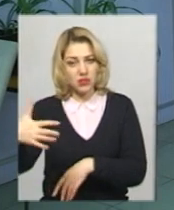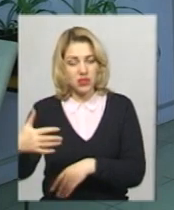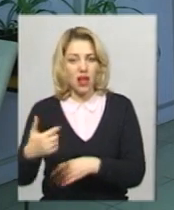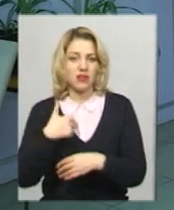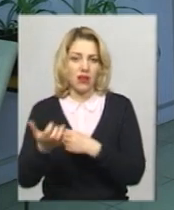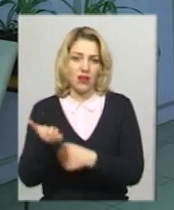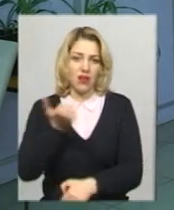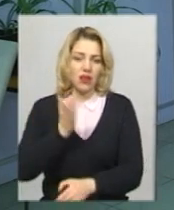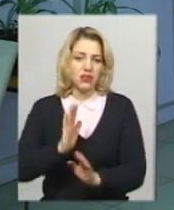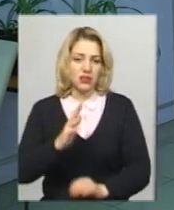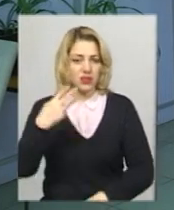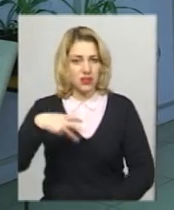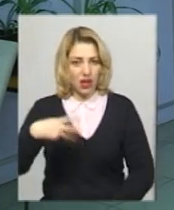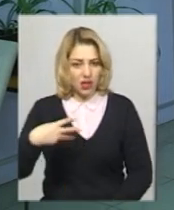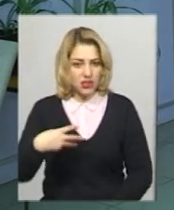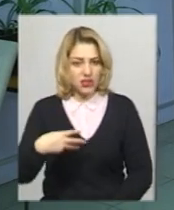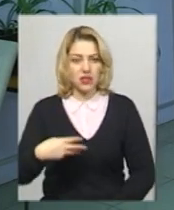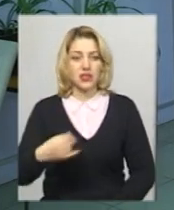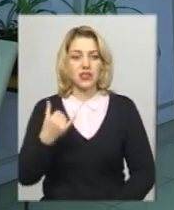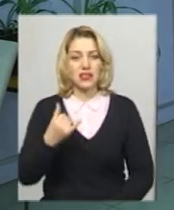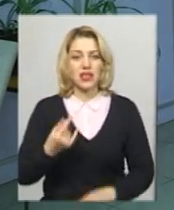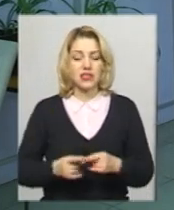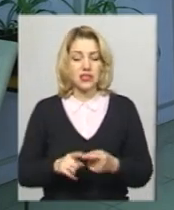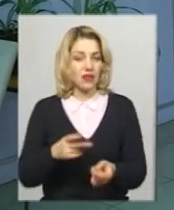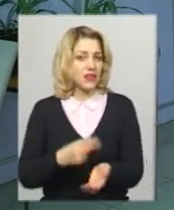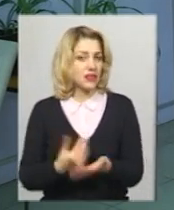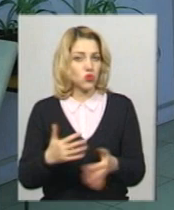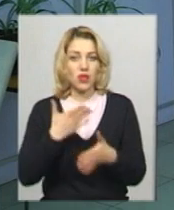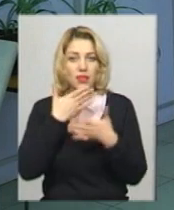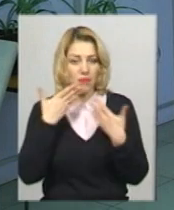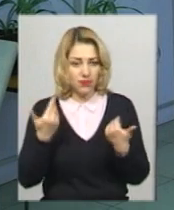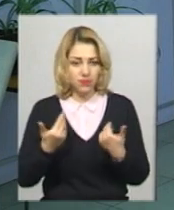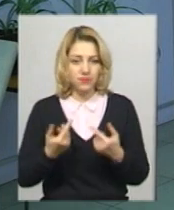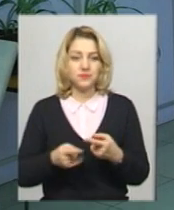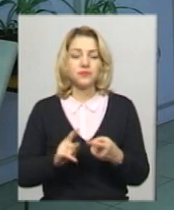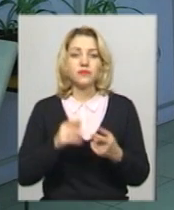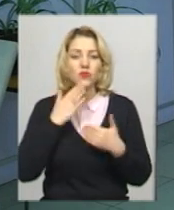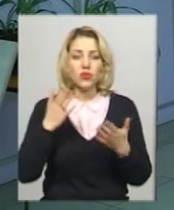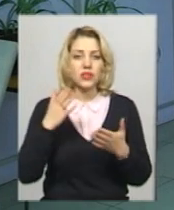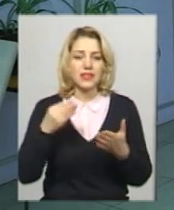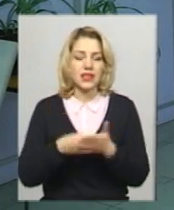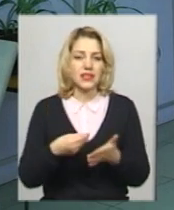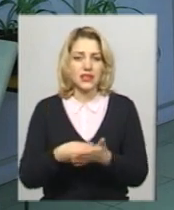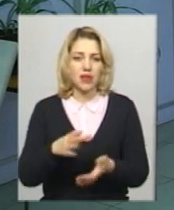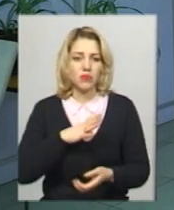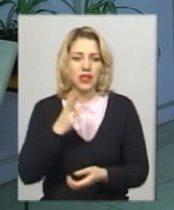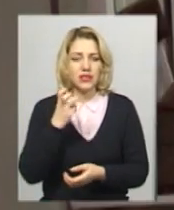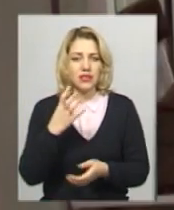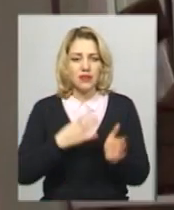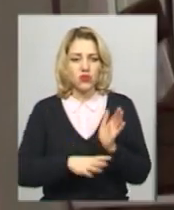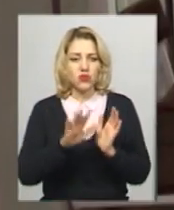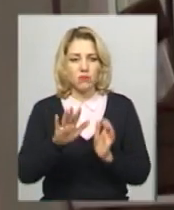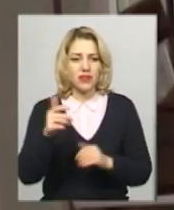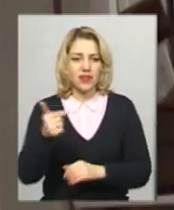30. Зараз же цих вакцин немає. Остання ціна була 395 гривнів.